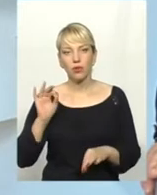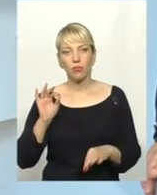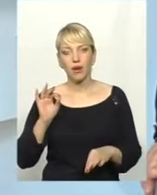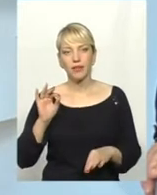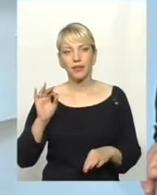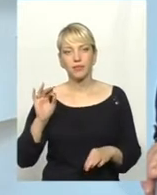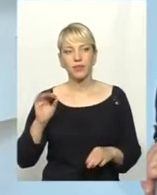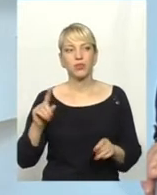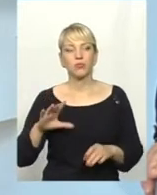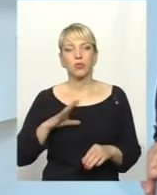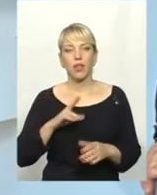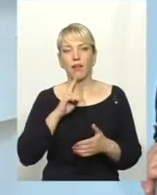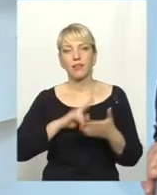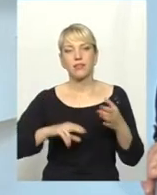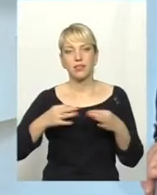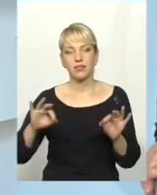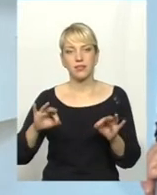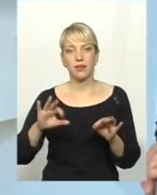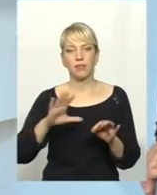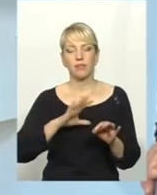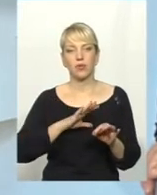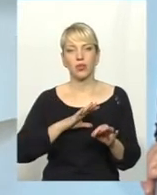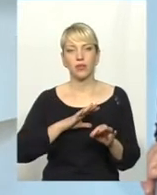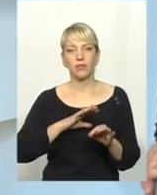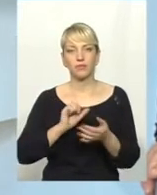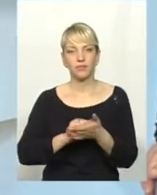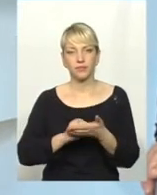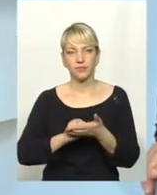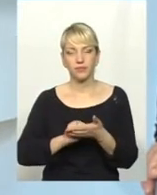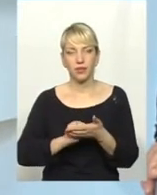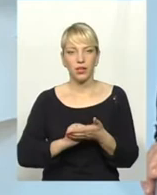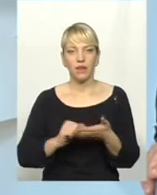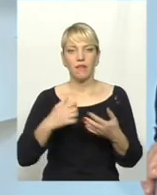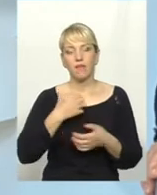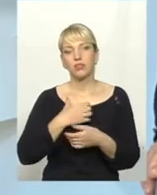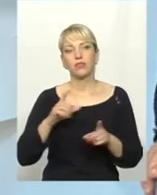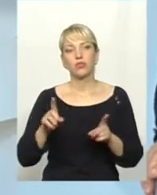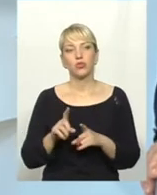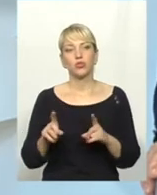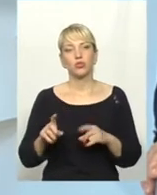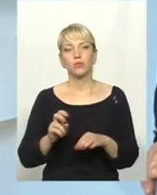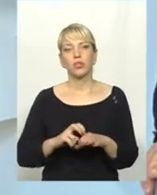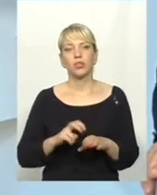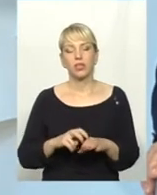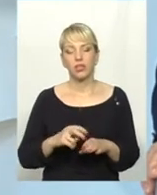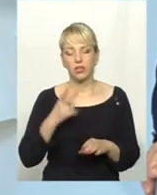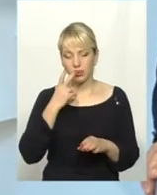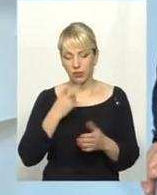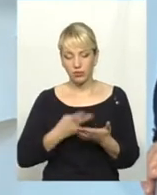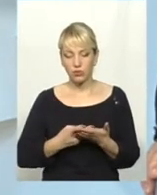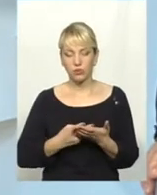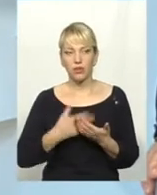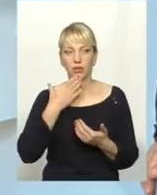важливо, щоб була ліцензія, акредитація. Просто важливо, щоб лікарі демонстрували свої